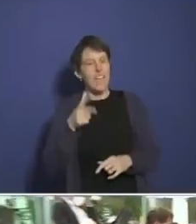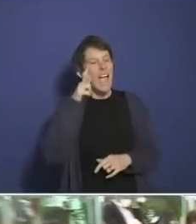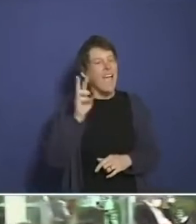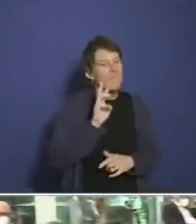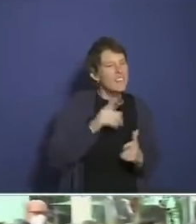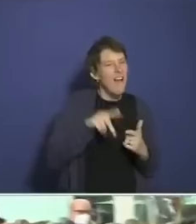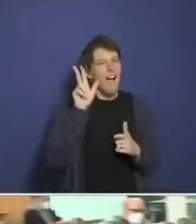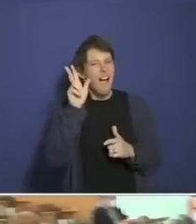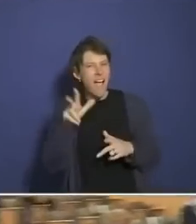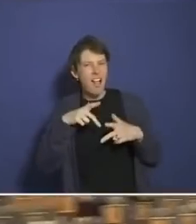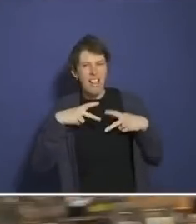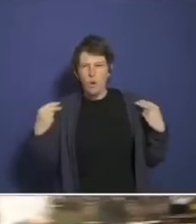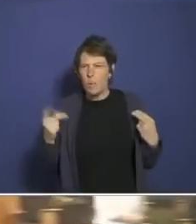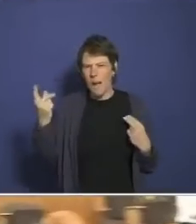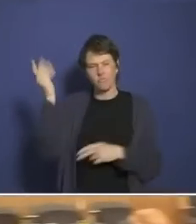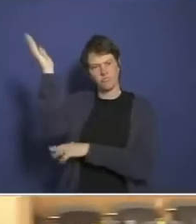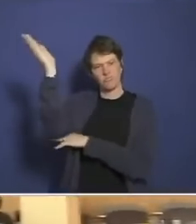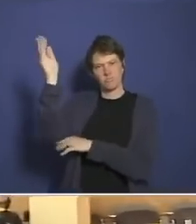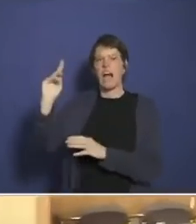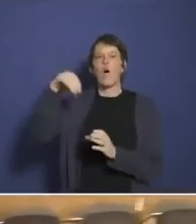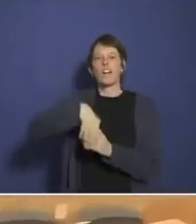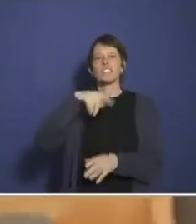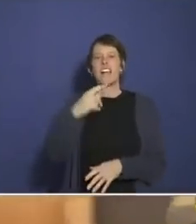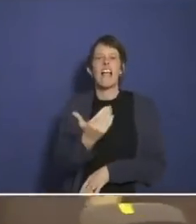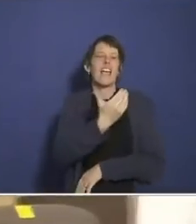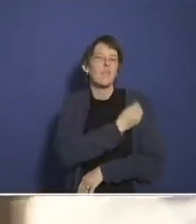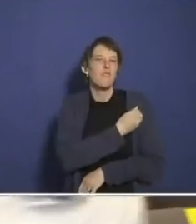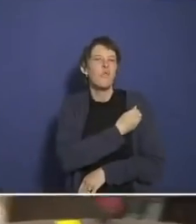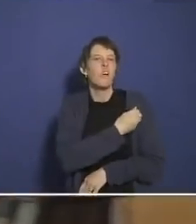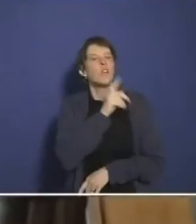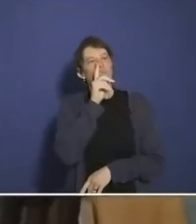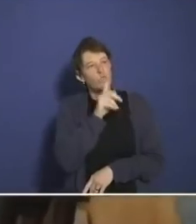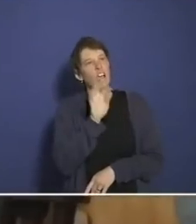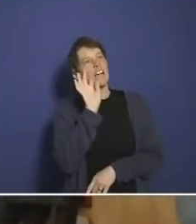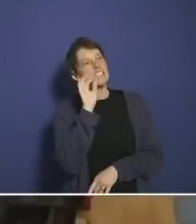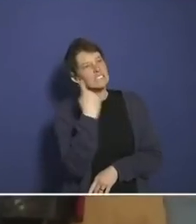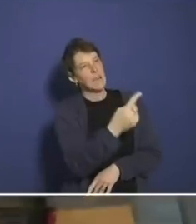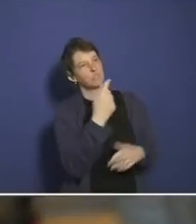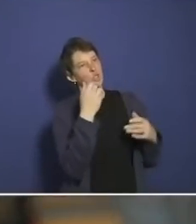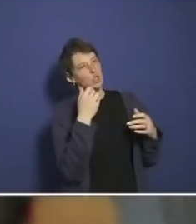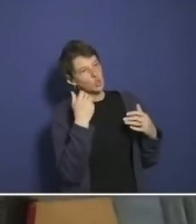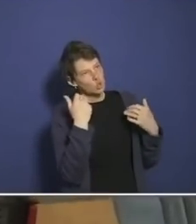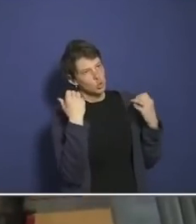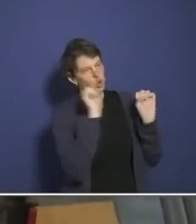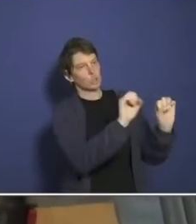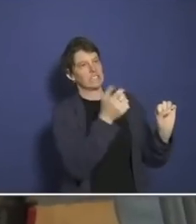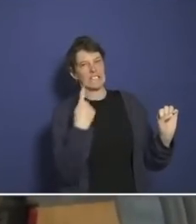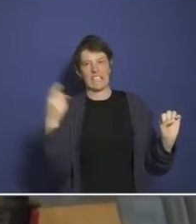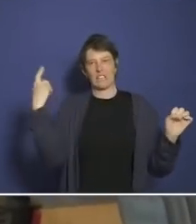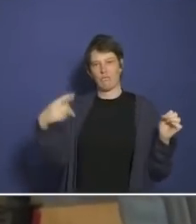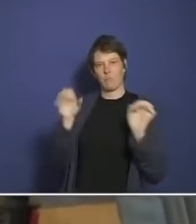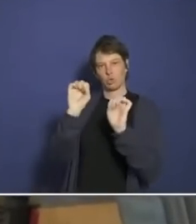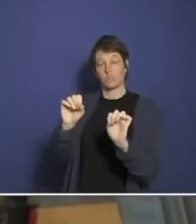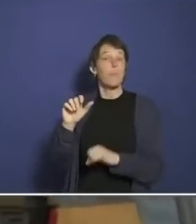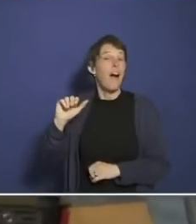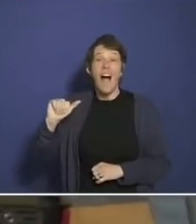auch in den Wortbeiträgen Sätze wie, ich zitiere, Impfungen dienen dem Selbstschutz und nicht dem Fremdschutz. Und sowas kommt nicht aus der AfD,